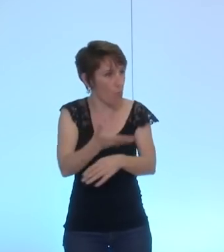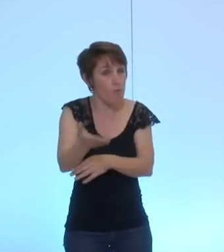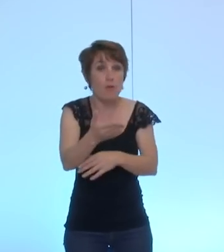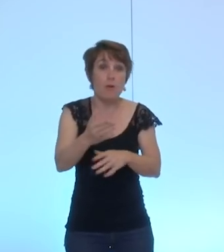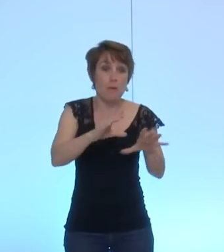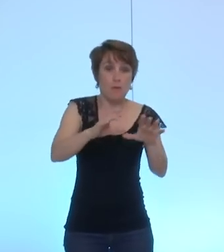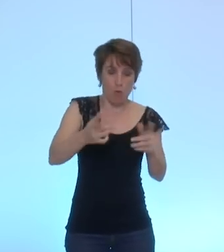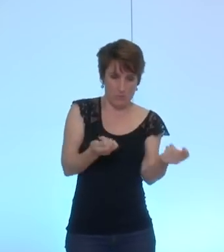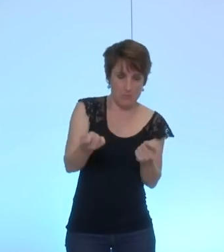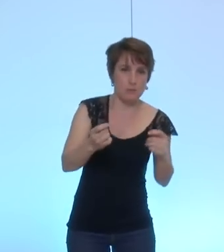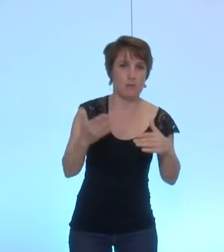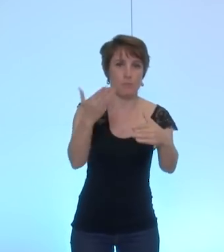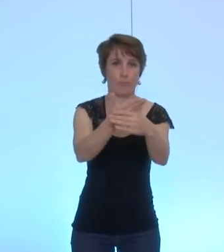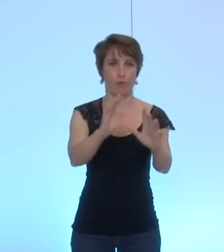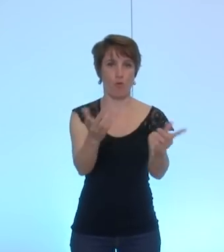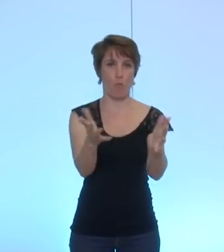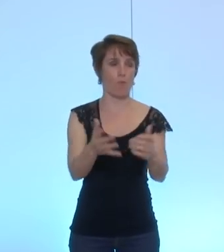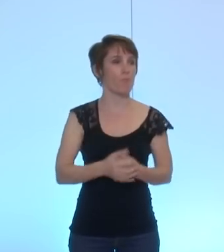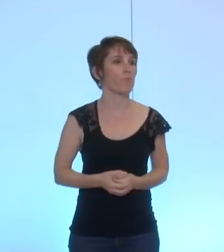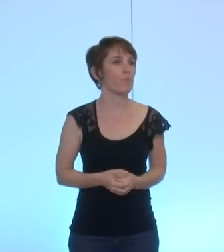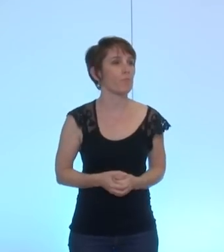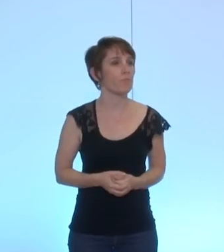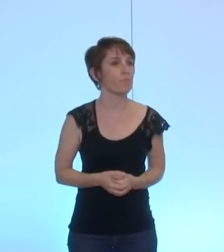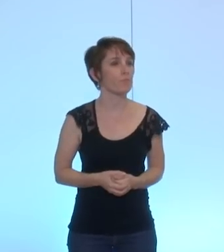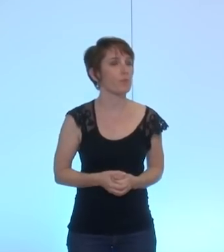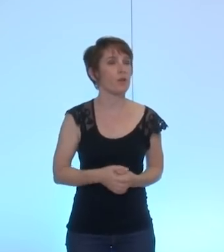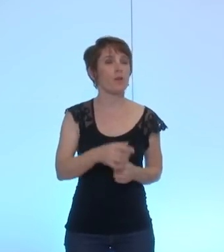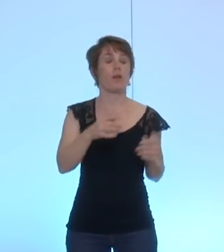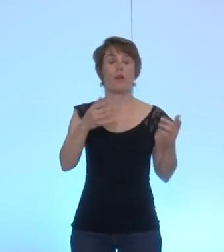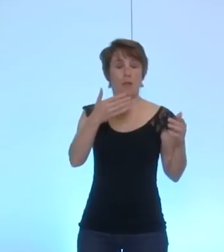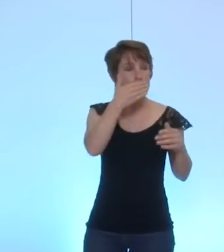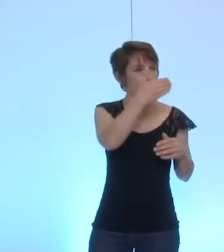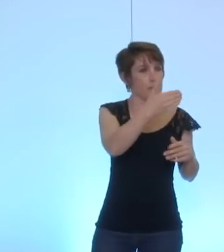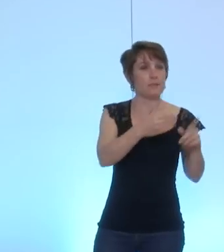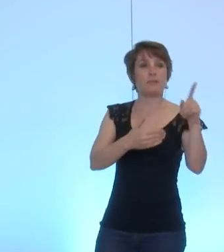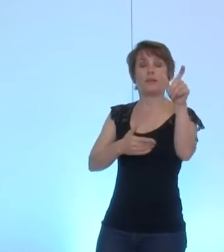Merci pour cette intervention. M. Cazenave, donc, pour la défense des deux amendements.